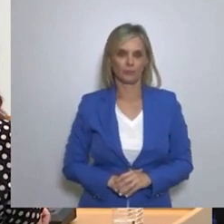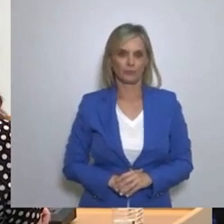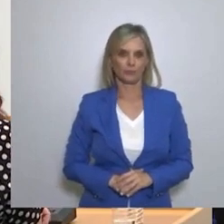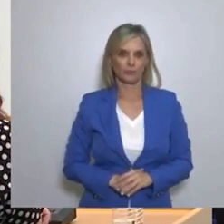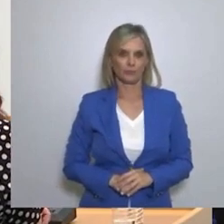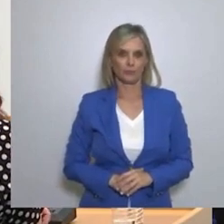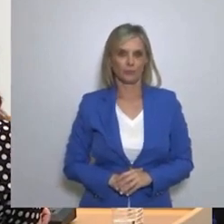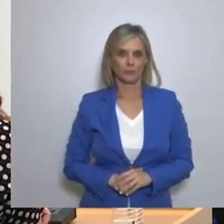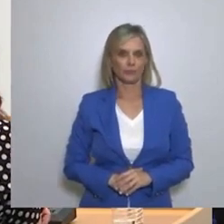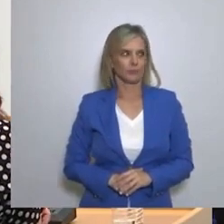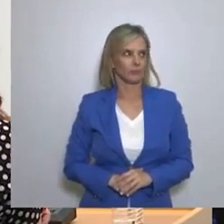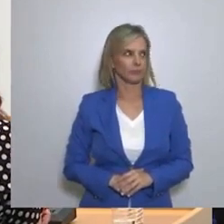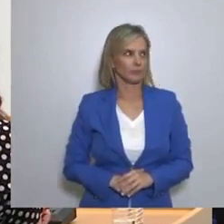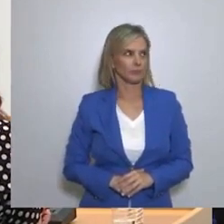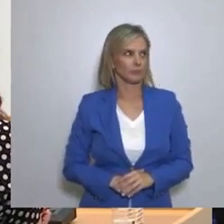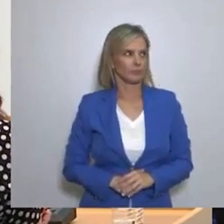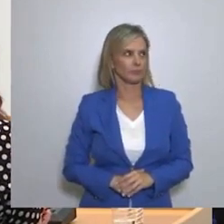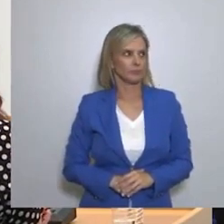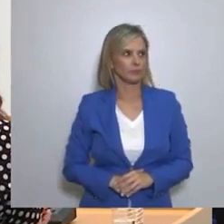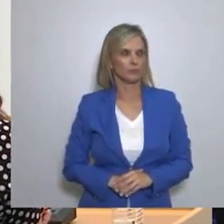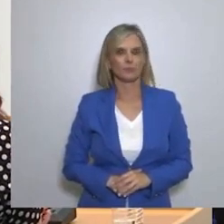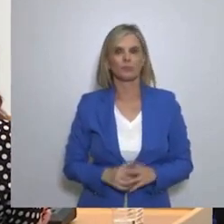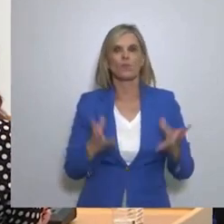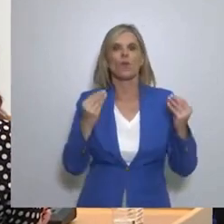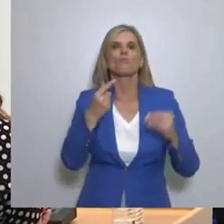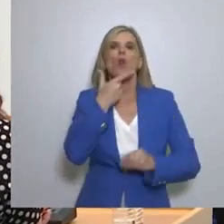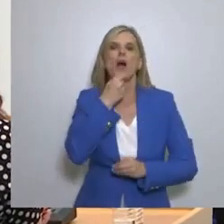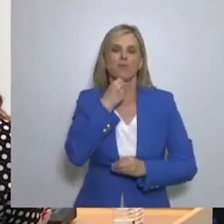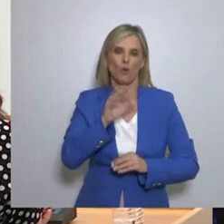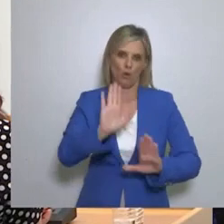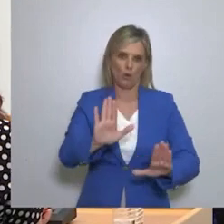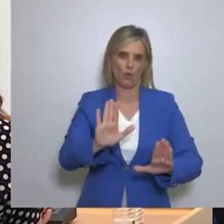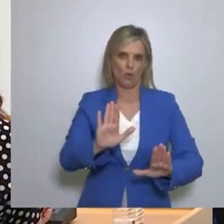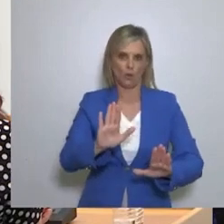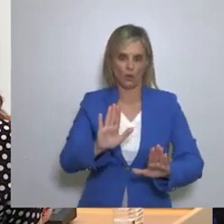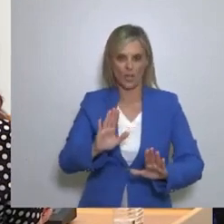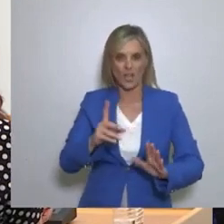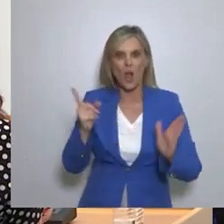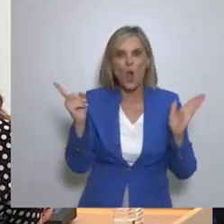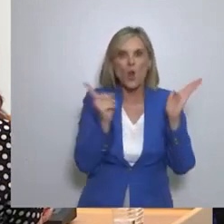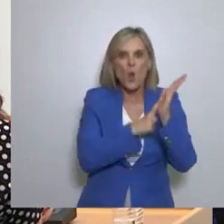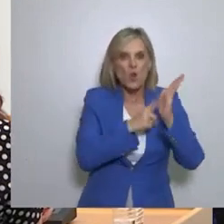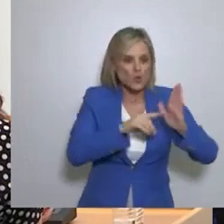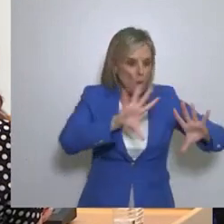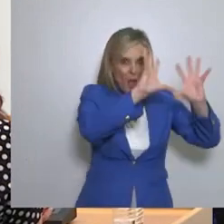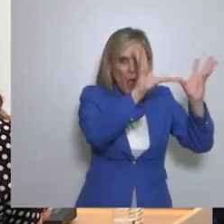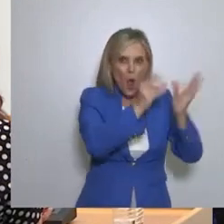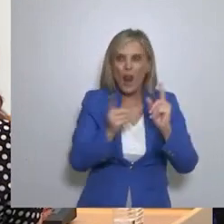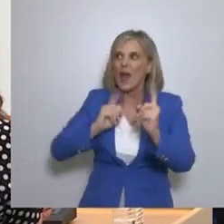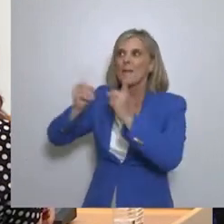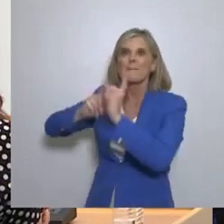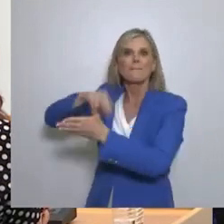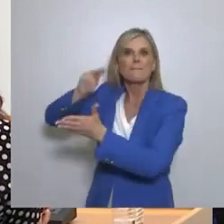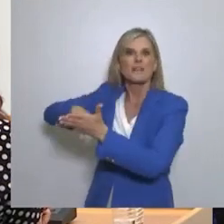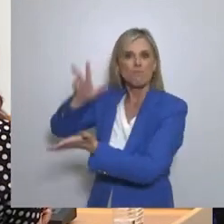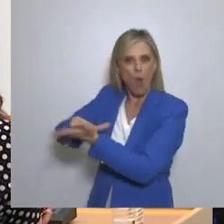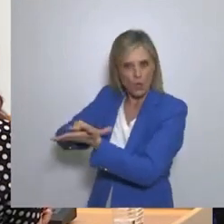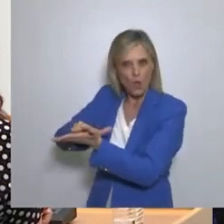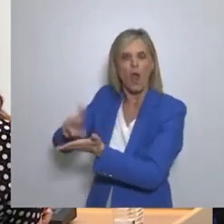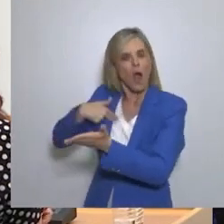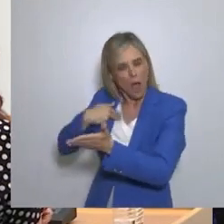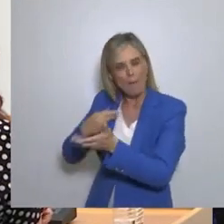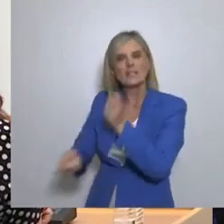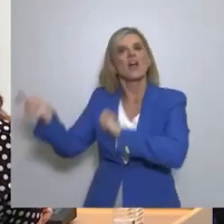Άφησα να απαντήσω εγώ σε παρακαλώ Είναι πολύ εύκολο Ότι νόμος έχει βγει που έχει μπαίνει ένα μνημόνιο στη χώρα Καταργείται με τον ίδιο νόμο